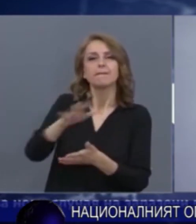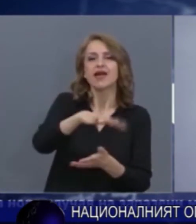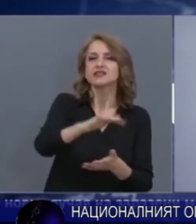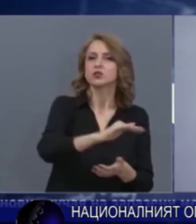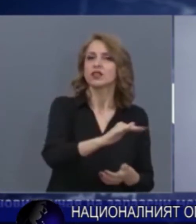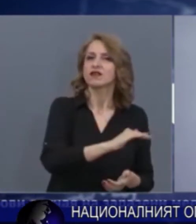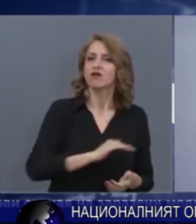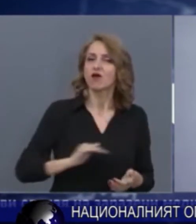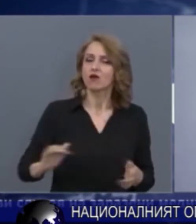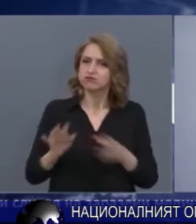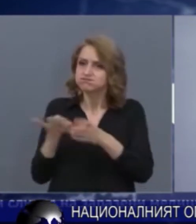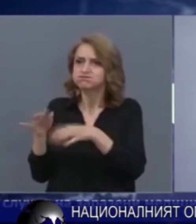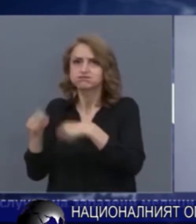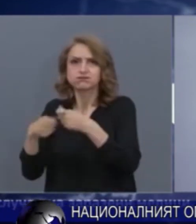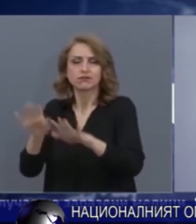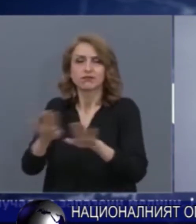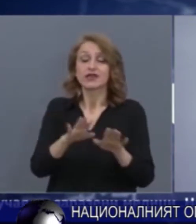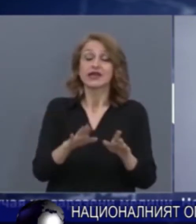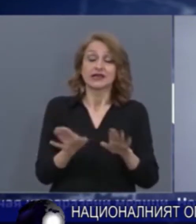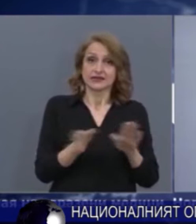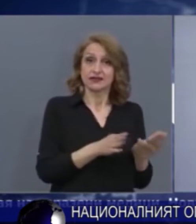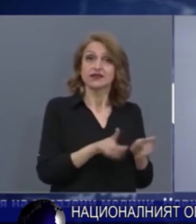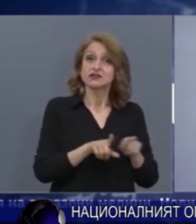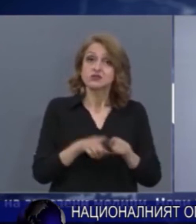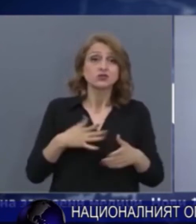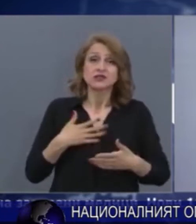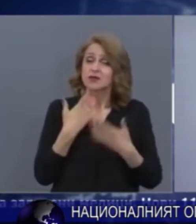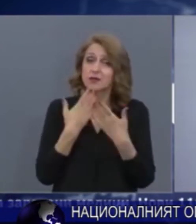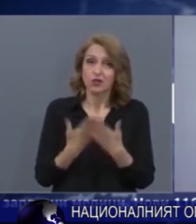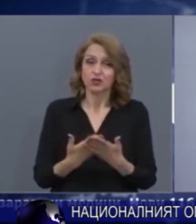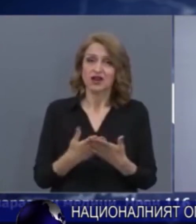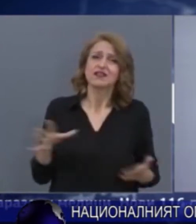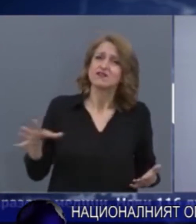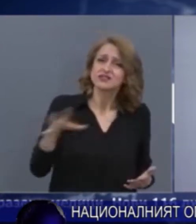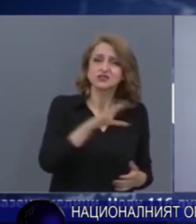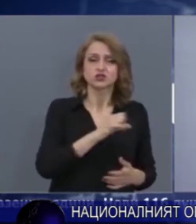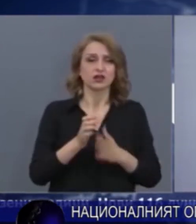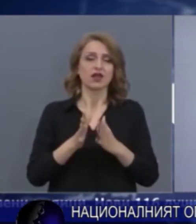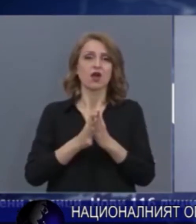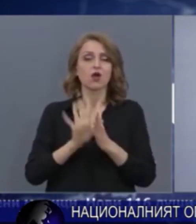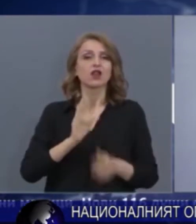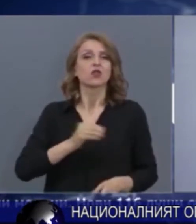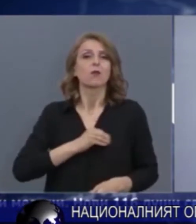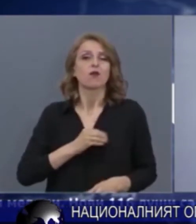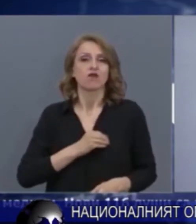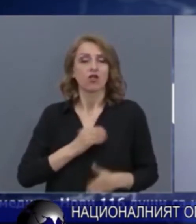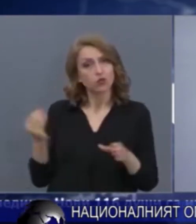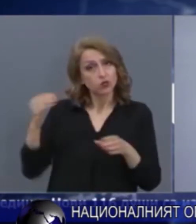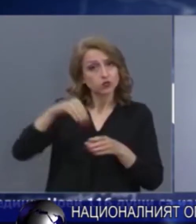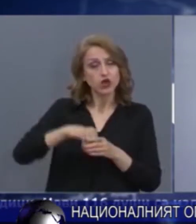Искам да благодаря на всички доброволци, които участваха в този процес,